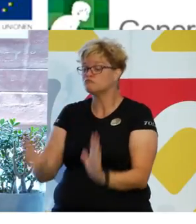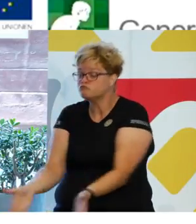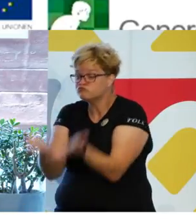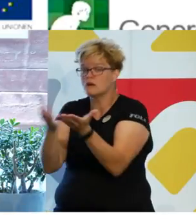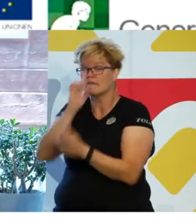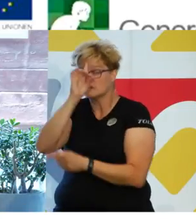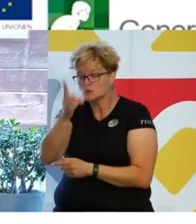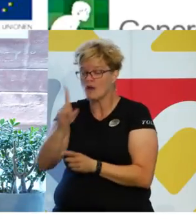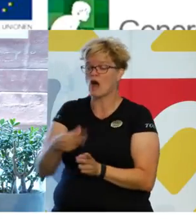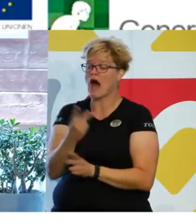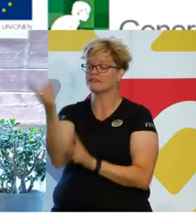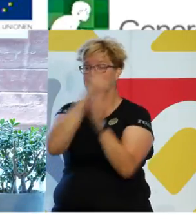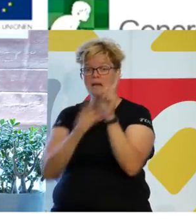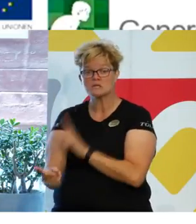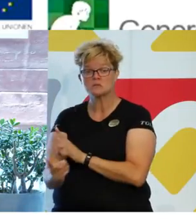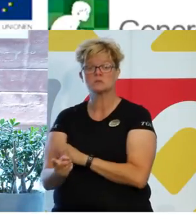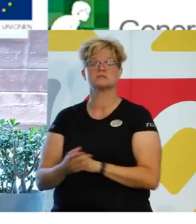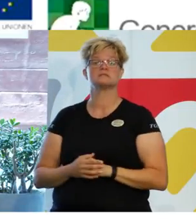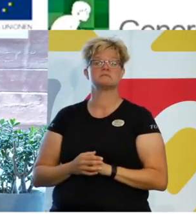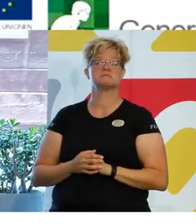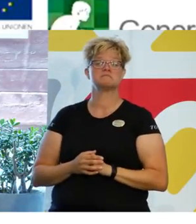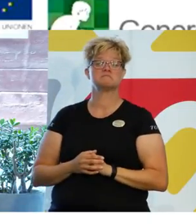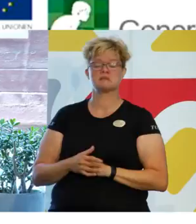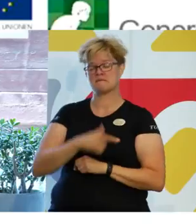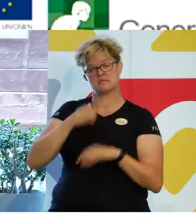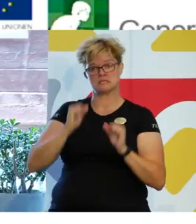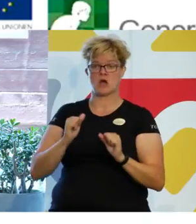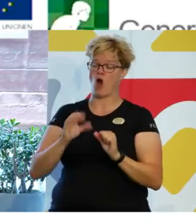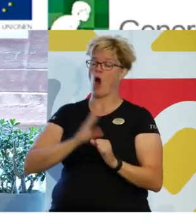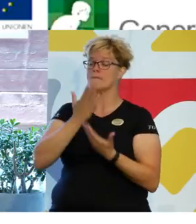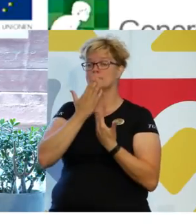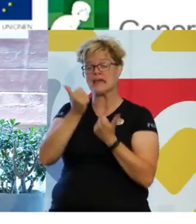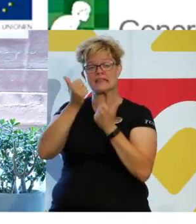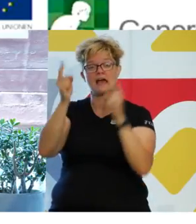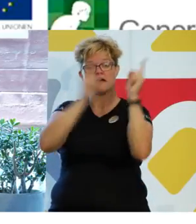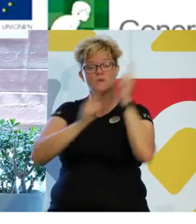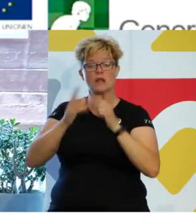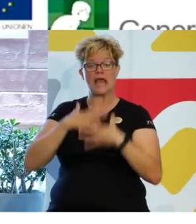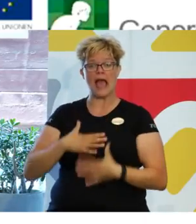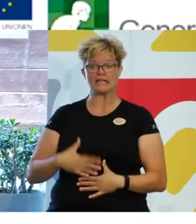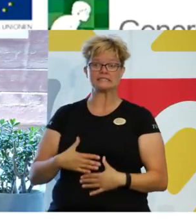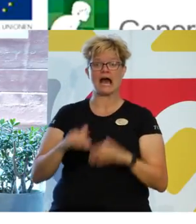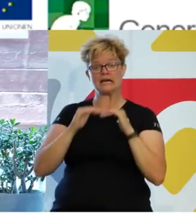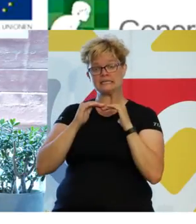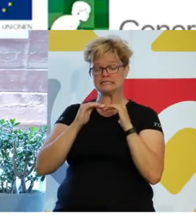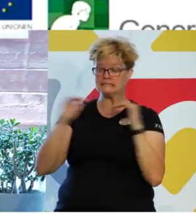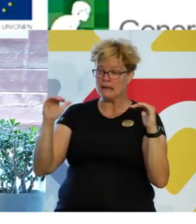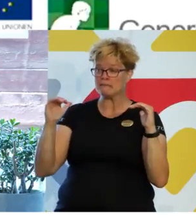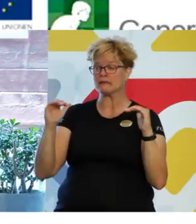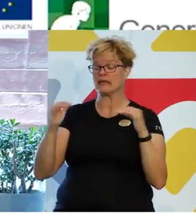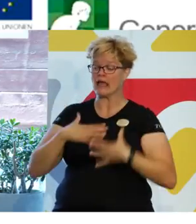förståelse för andra människor. Att vi ska ha en bättre folkhälsa, jämlik hälsa för alla.